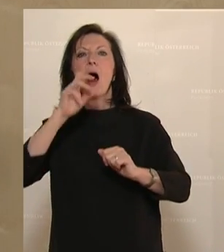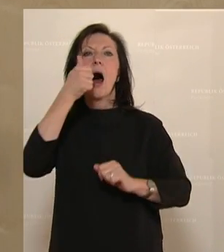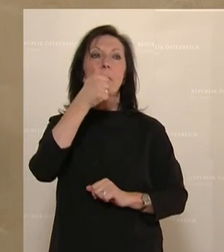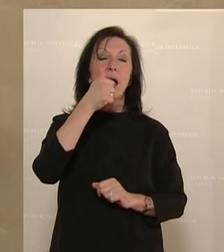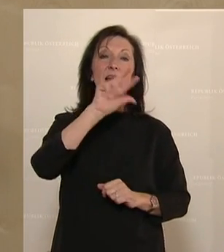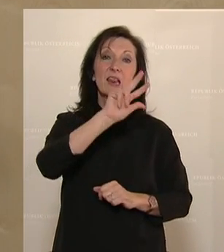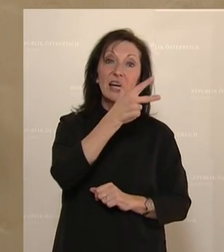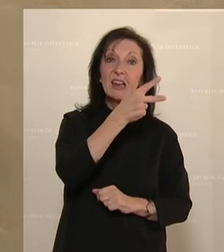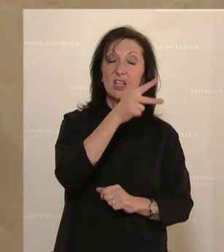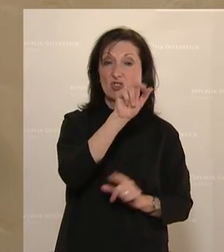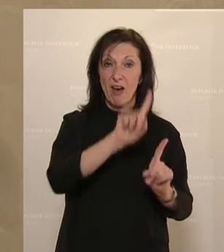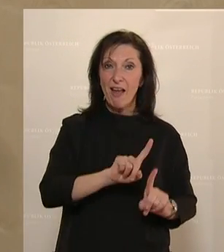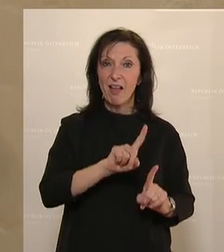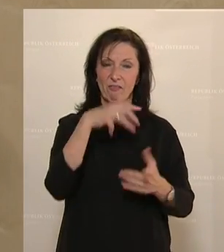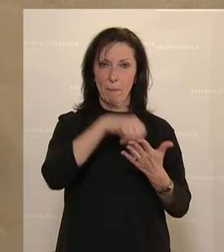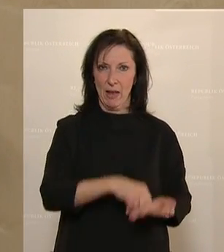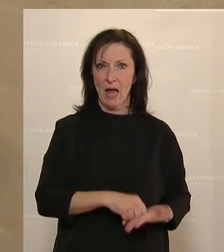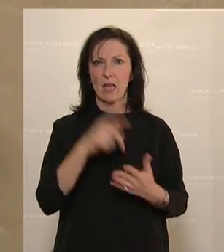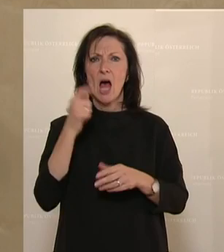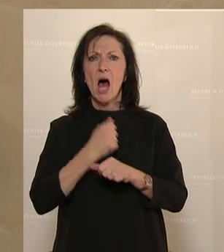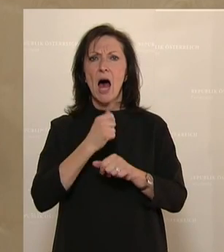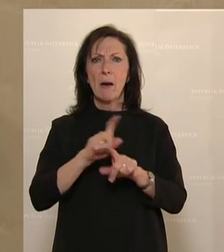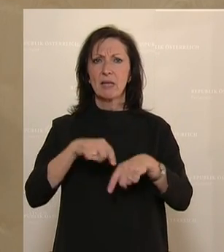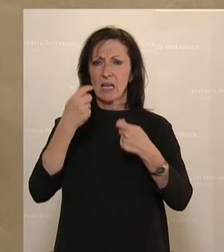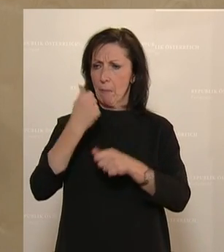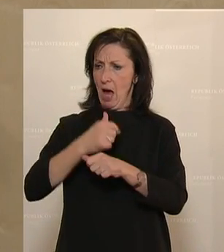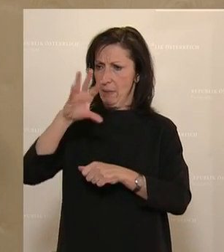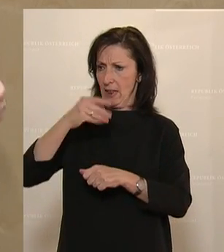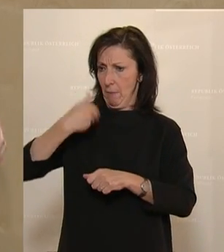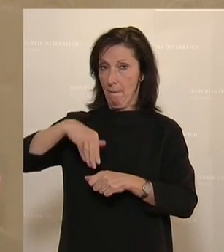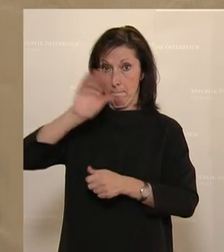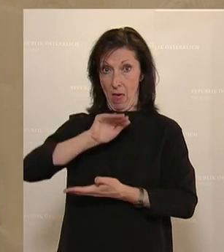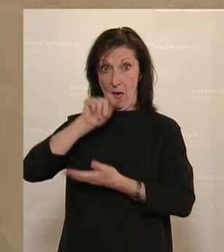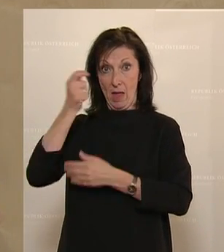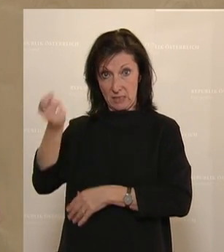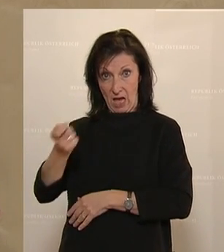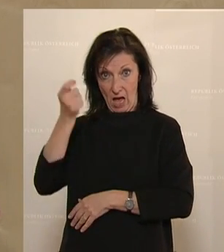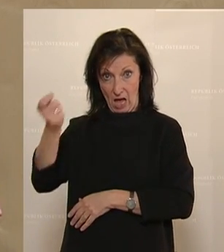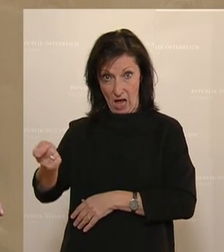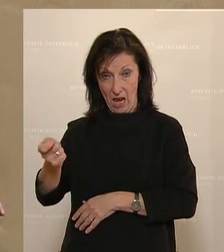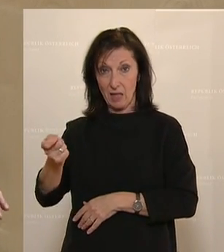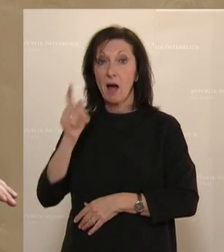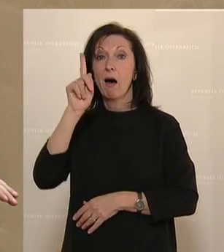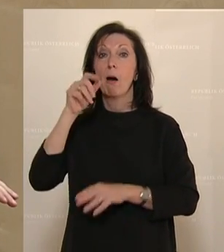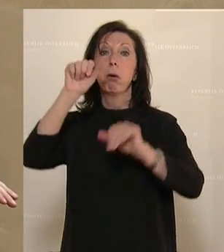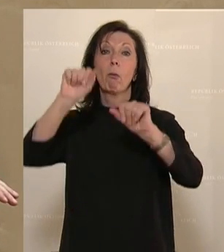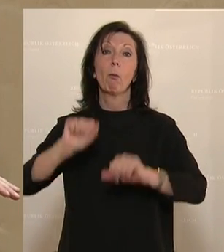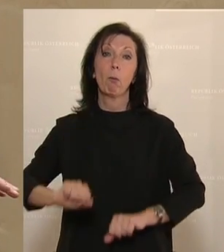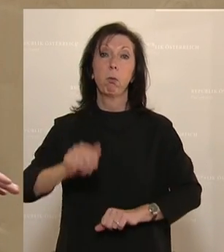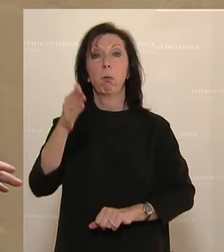Arbeitgeber zahlen den Arbeitnehmern mehr und geben die Kosten natürlich an die Kunden weiter.